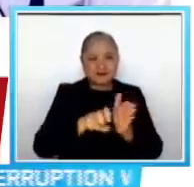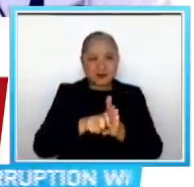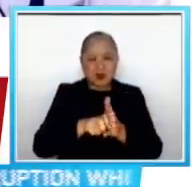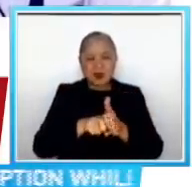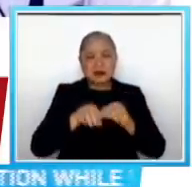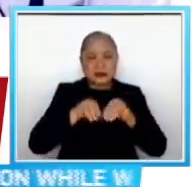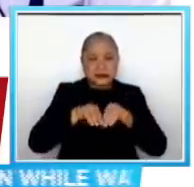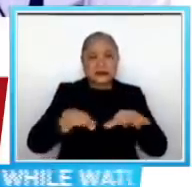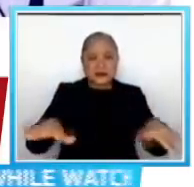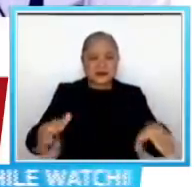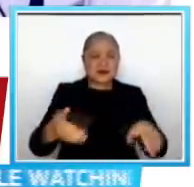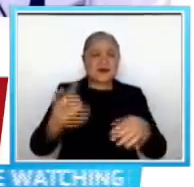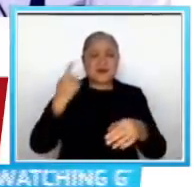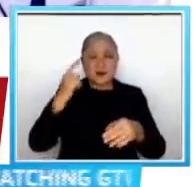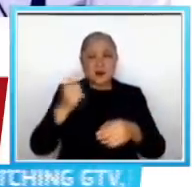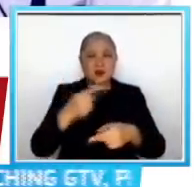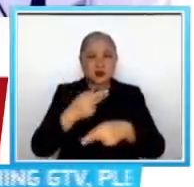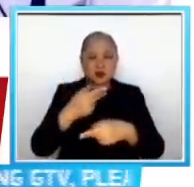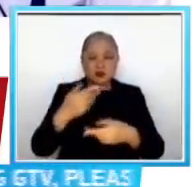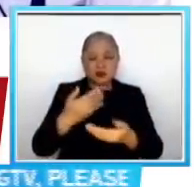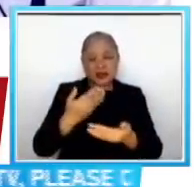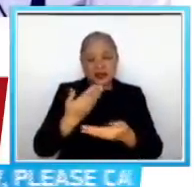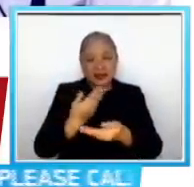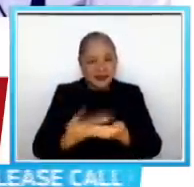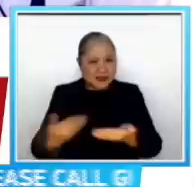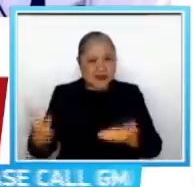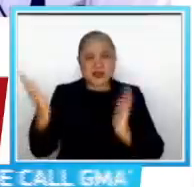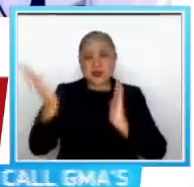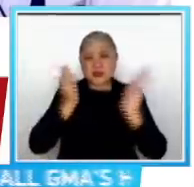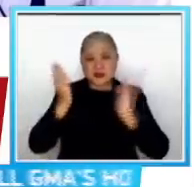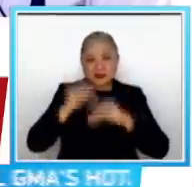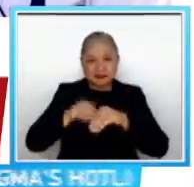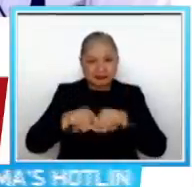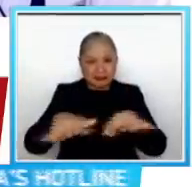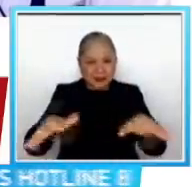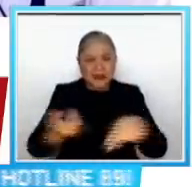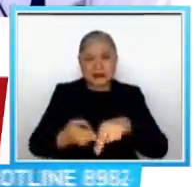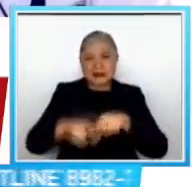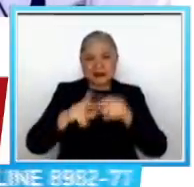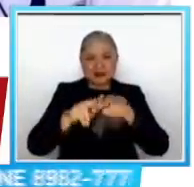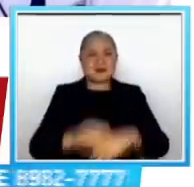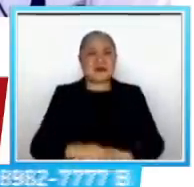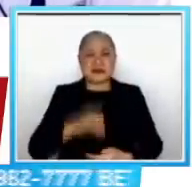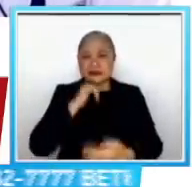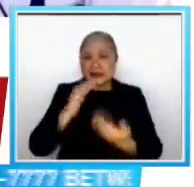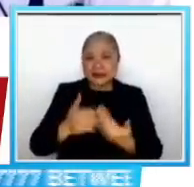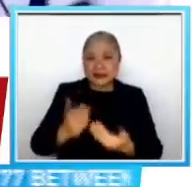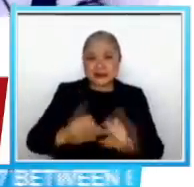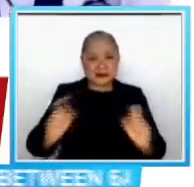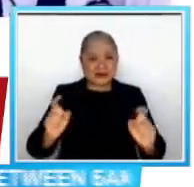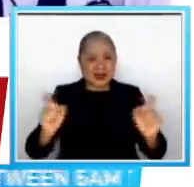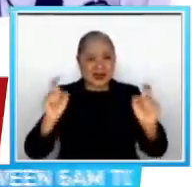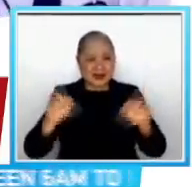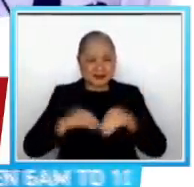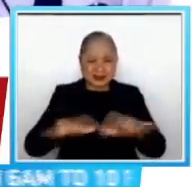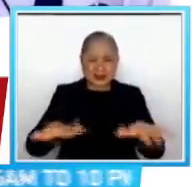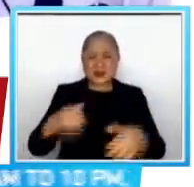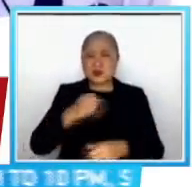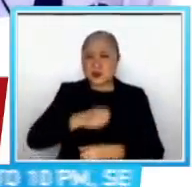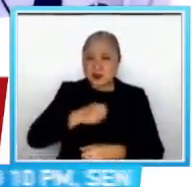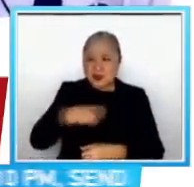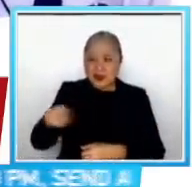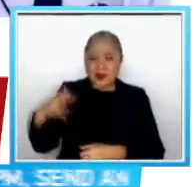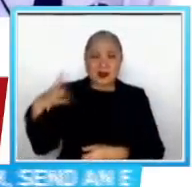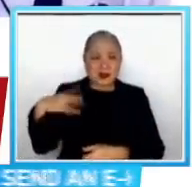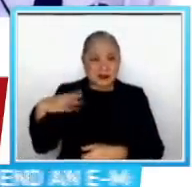ito sa goods and services Kaya hindi po madaling maglabas ka agad Pasensya na po sa mga nag-aabang po ng